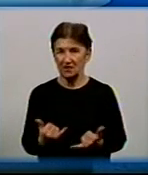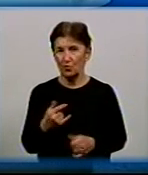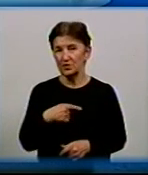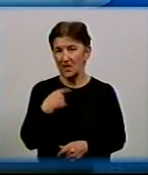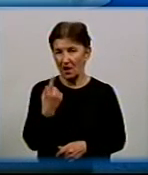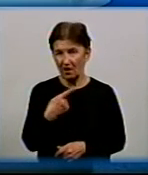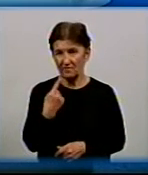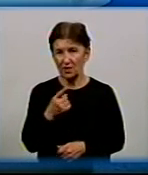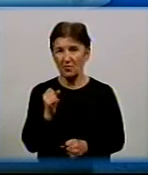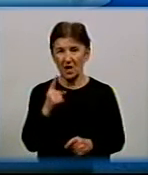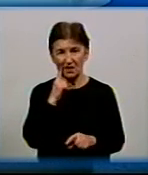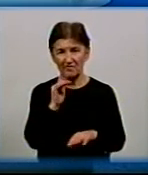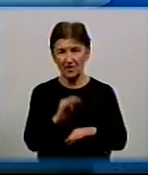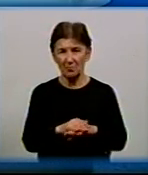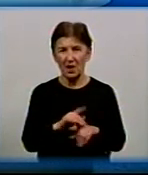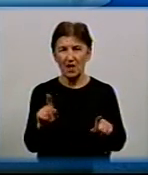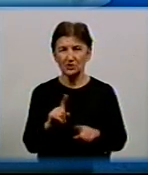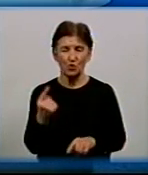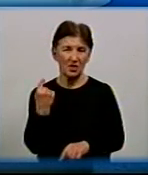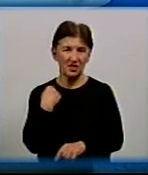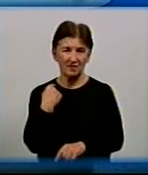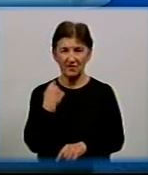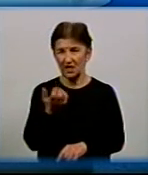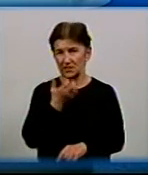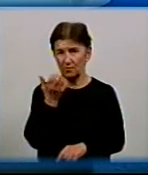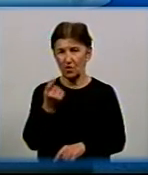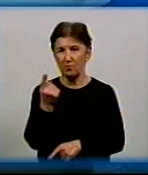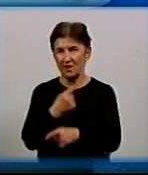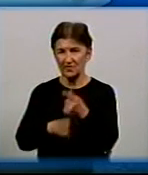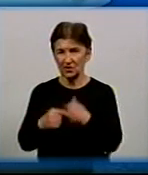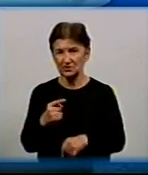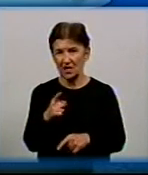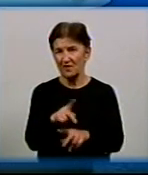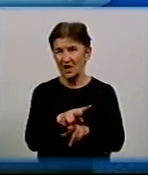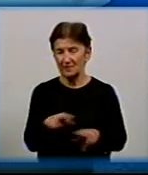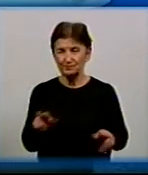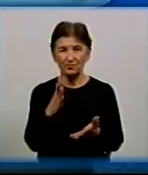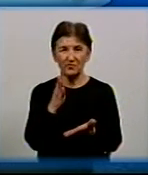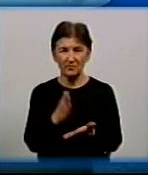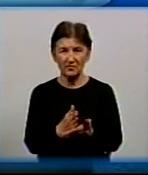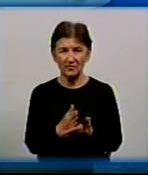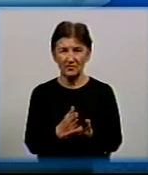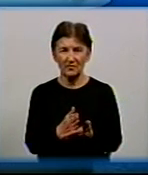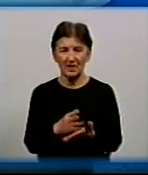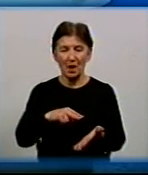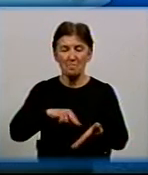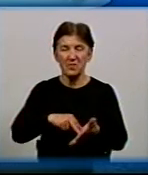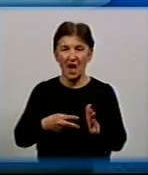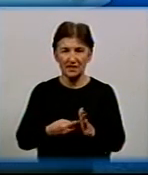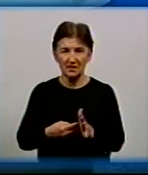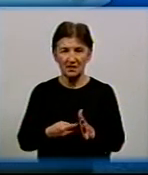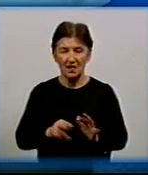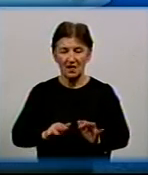як здійснений факт, що підприємство Кіровар Тепло повертає до комунальної власності, ви однозначно маєте, повинні мати план дій